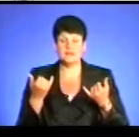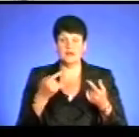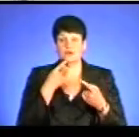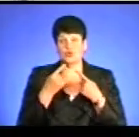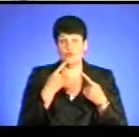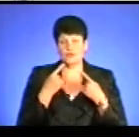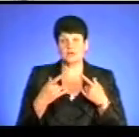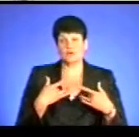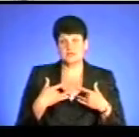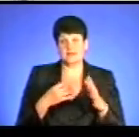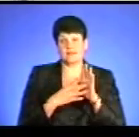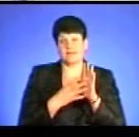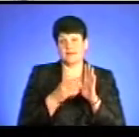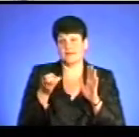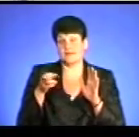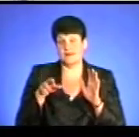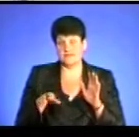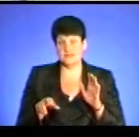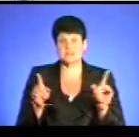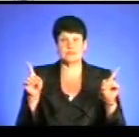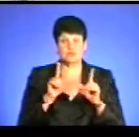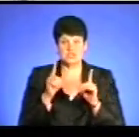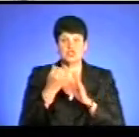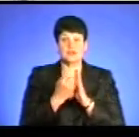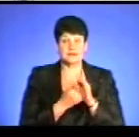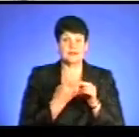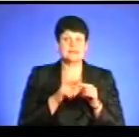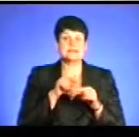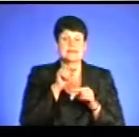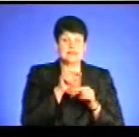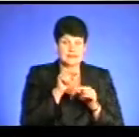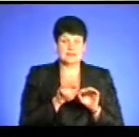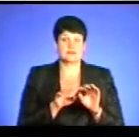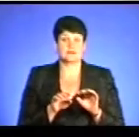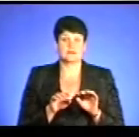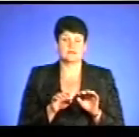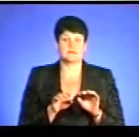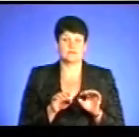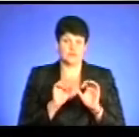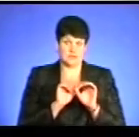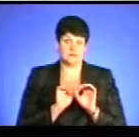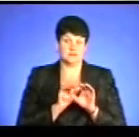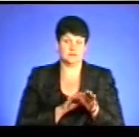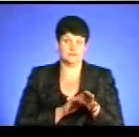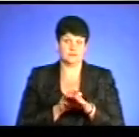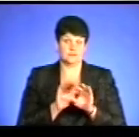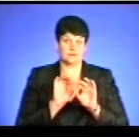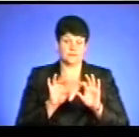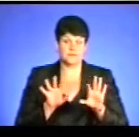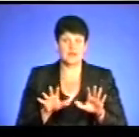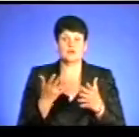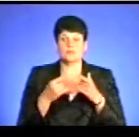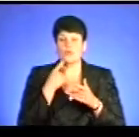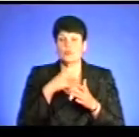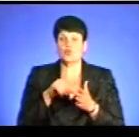9 травня до нещодавнього. За музичні канали, так, тобто це їхня продукція, вони її там реалізують. Але якщо ми говоримо про участь в